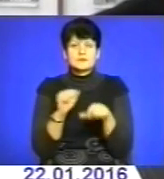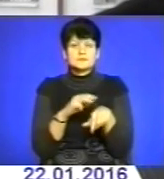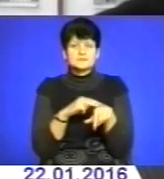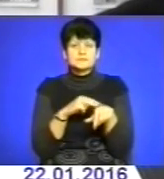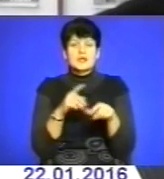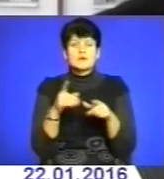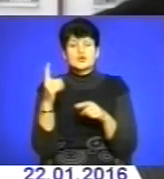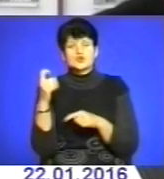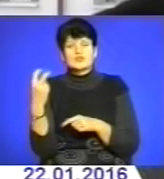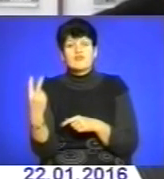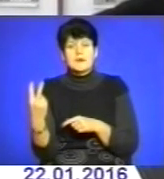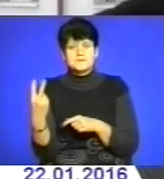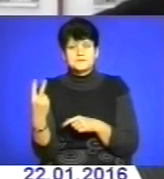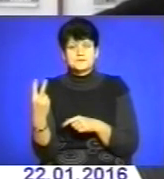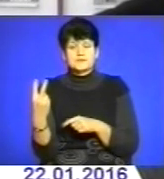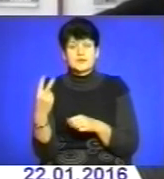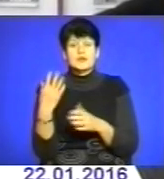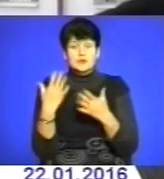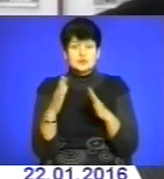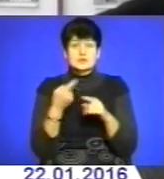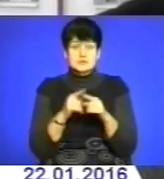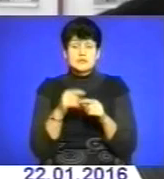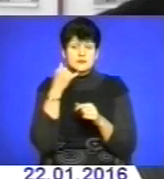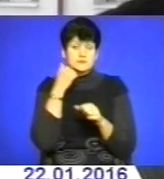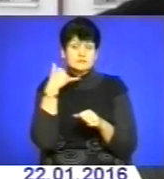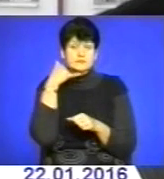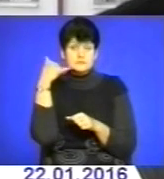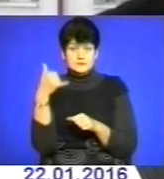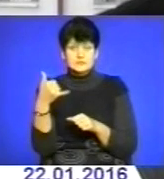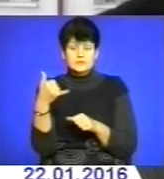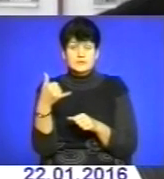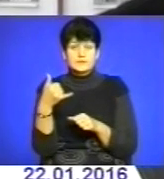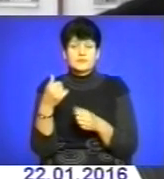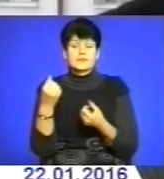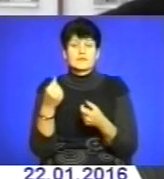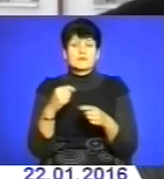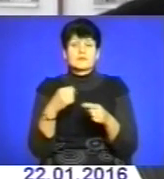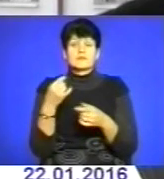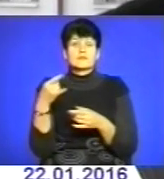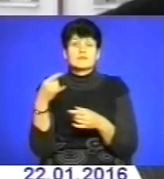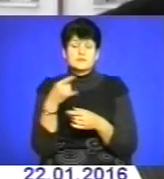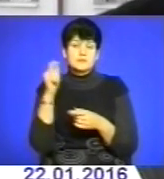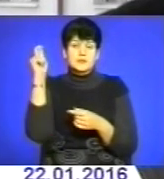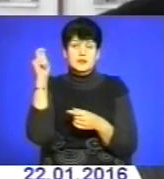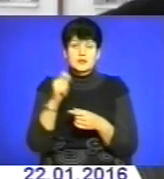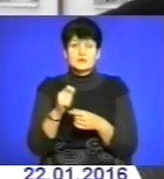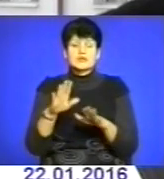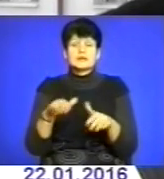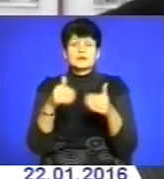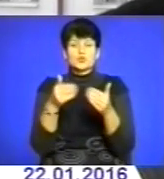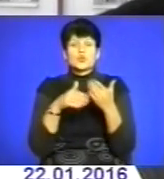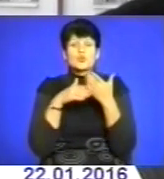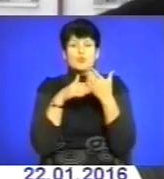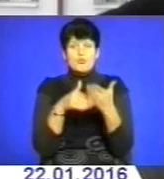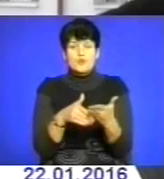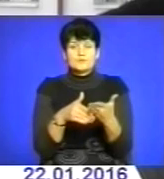лінію 102. Якщо це буде зроблений згінок, наряд дорожньо-патрульної служби на коротший термінь приїдуть, нададуть допомогу